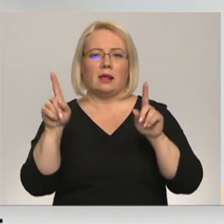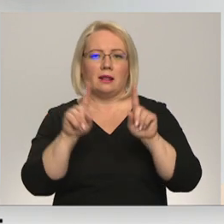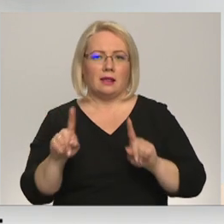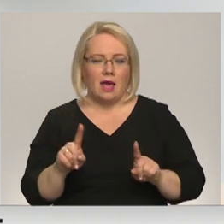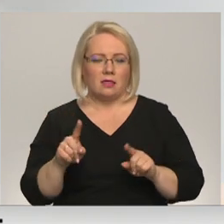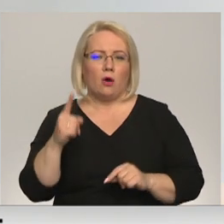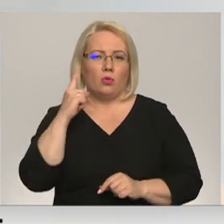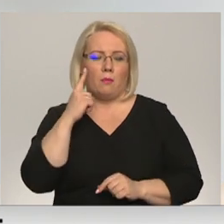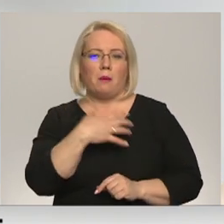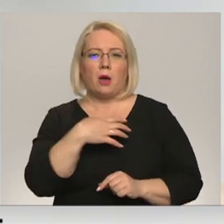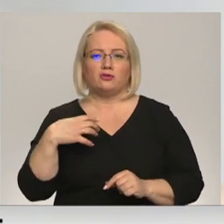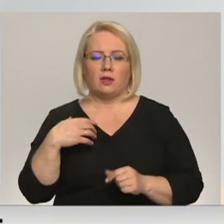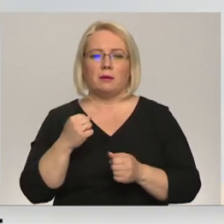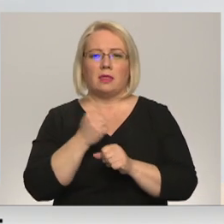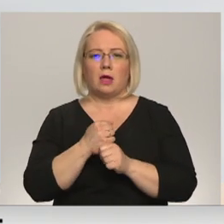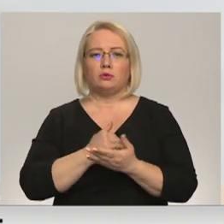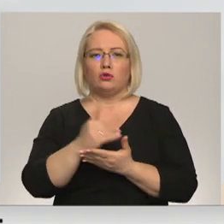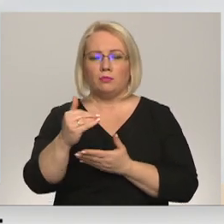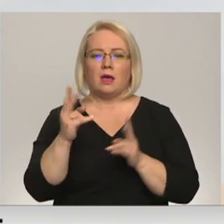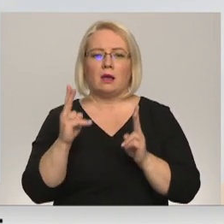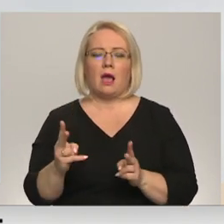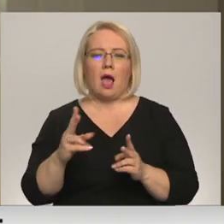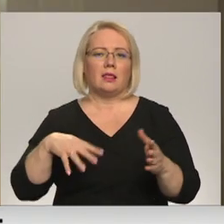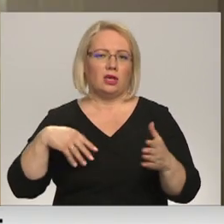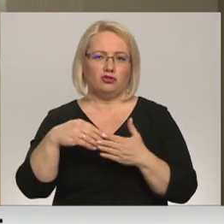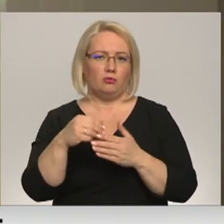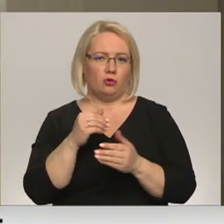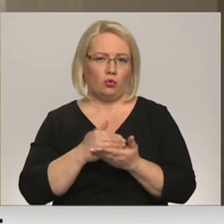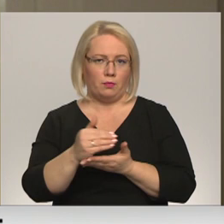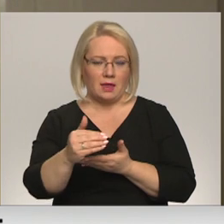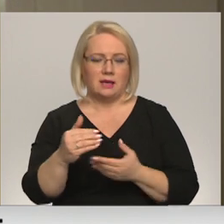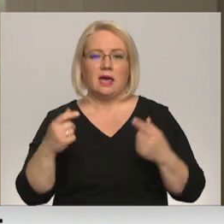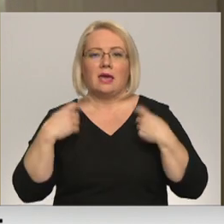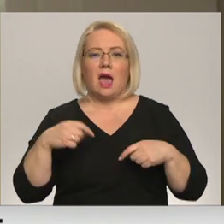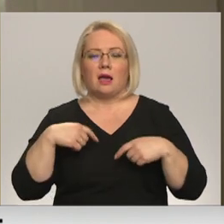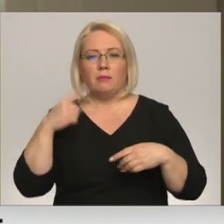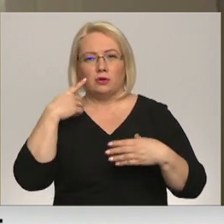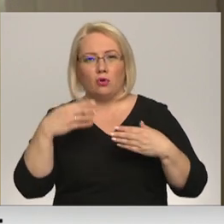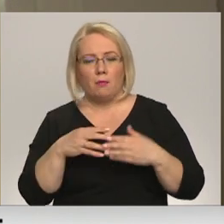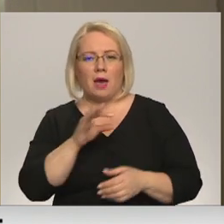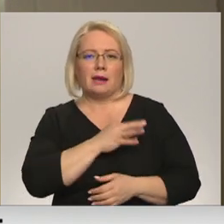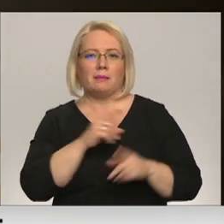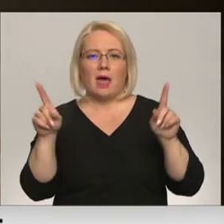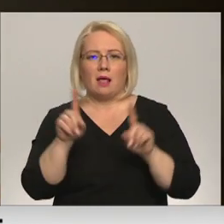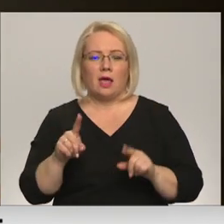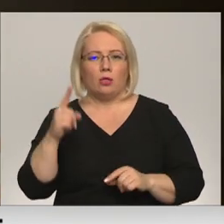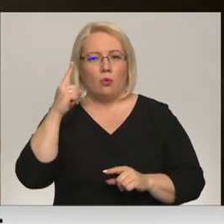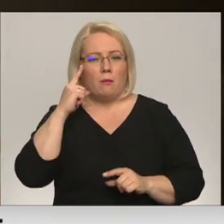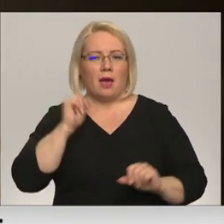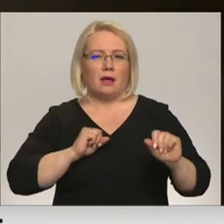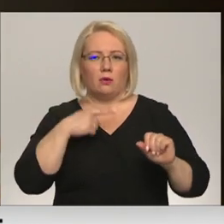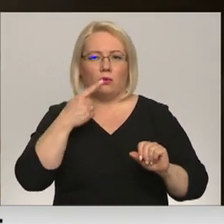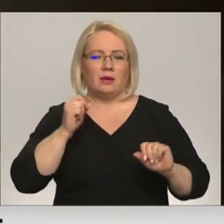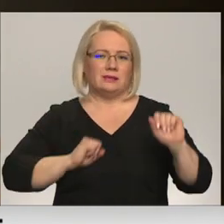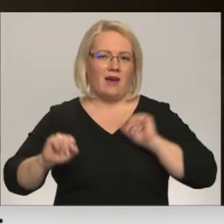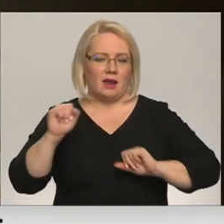pašvaldībā darbs turpināsies tā kā viņš līdz šiem turpinājās. Jākapuls novada domē par kriminālietu runā izvairīgi, uzsvarot,